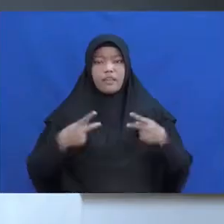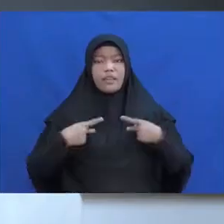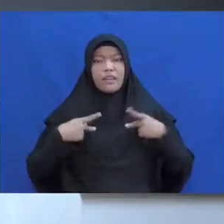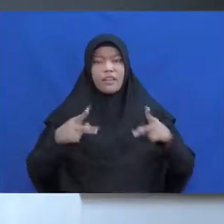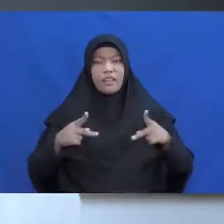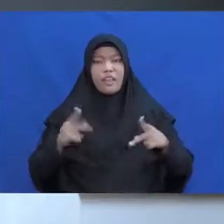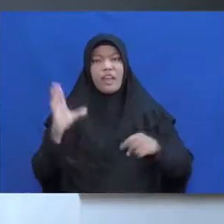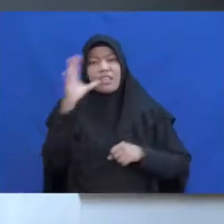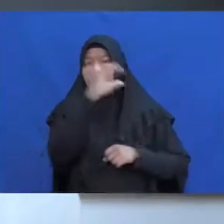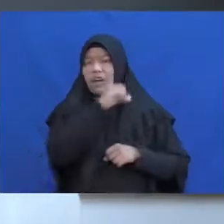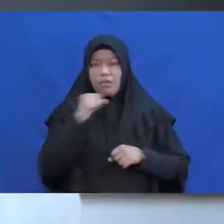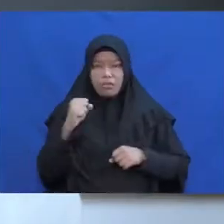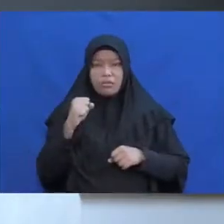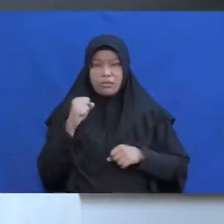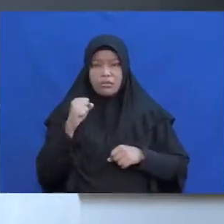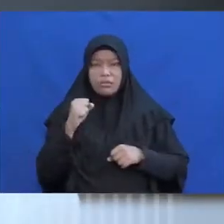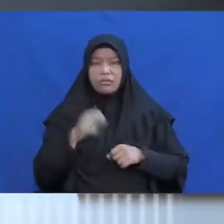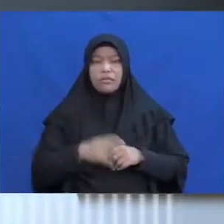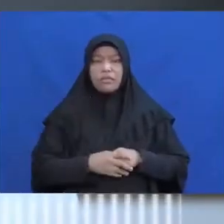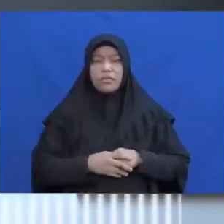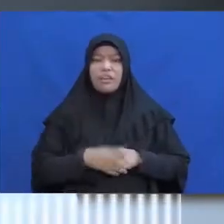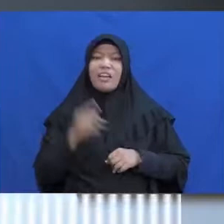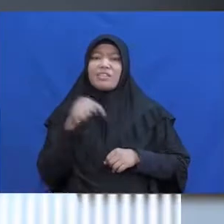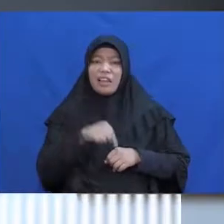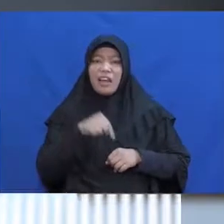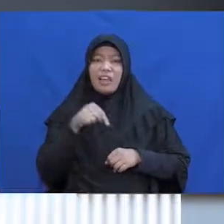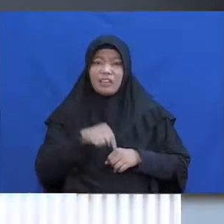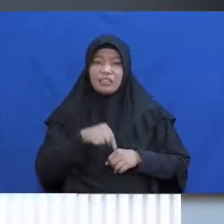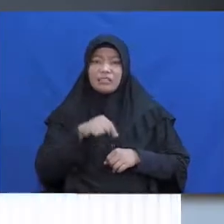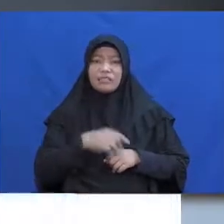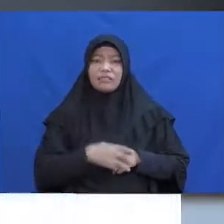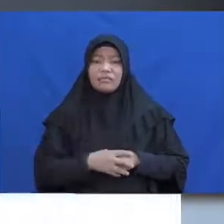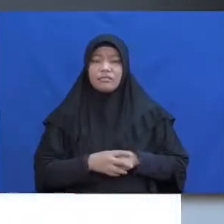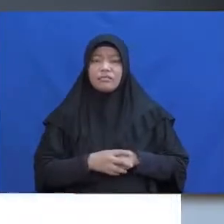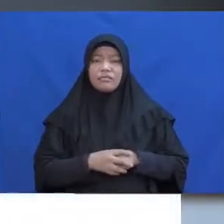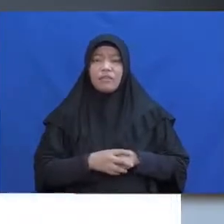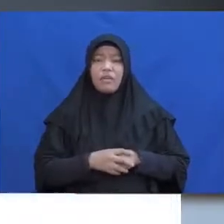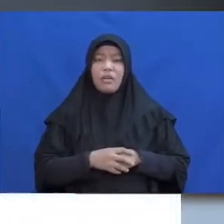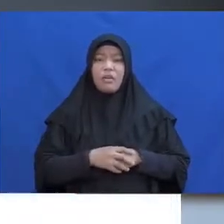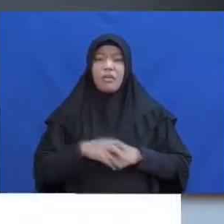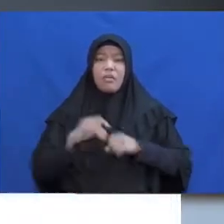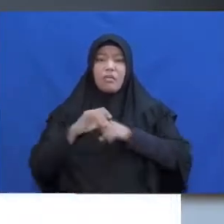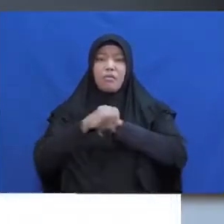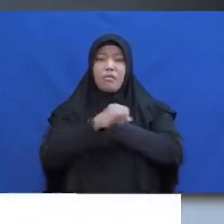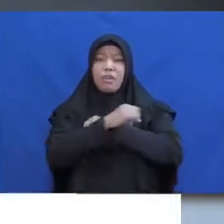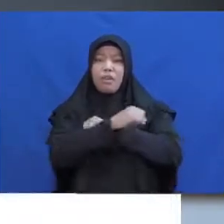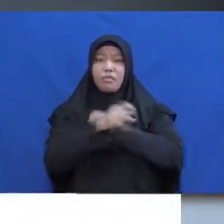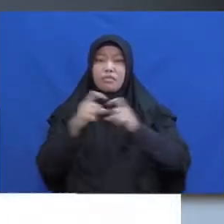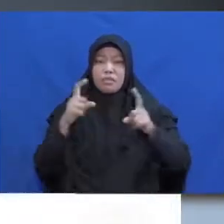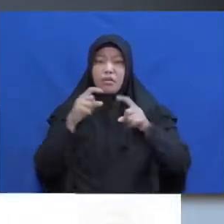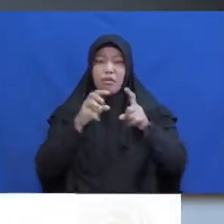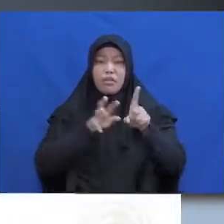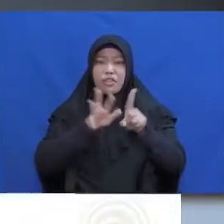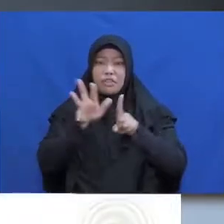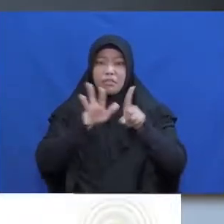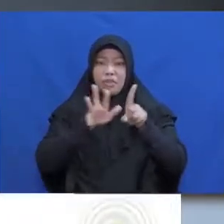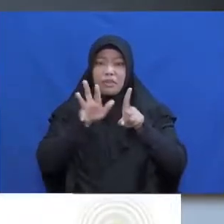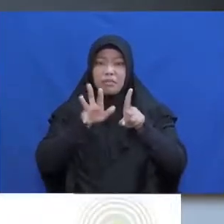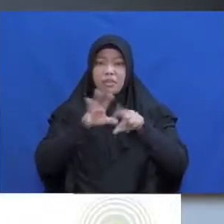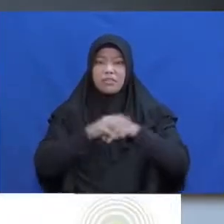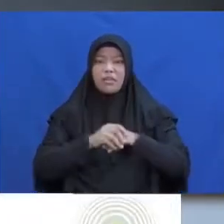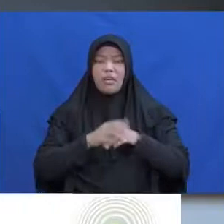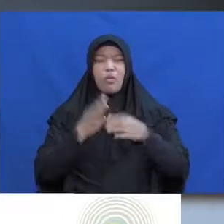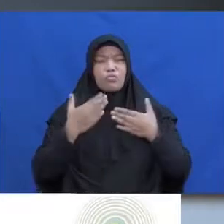Kita tahu semua Saat ini Virus COVID-19